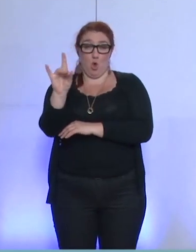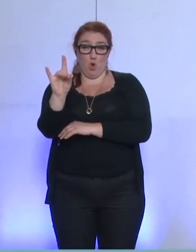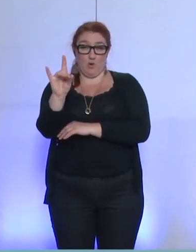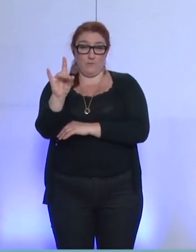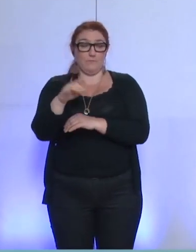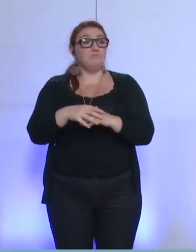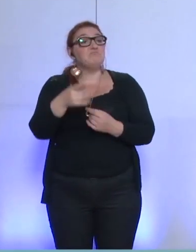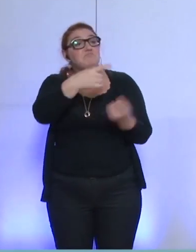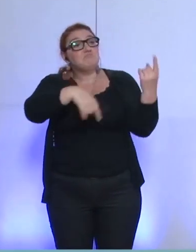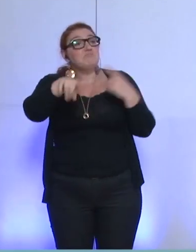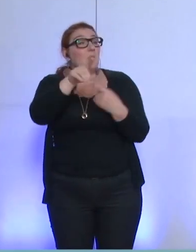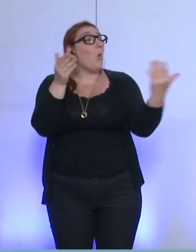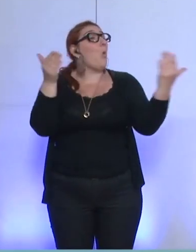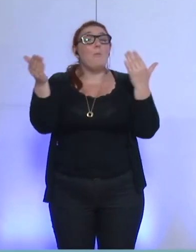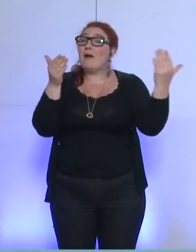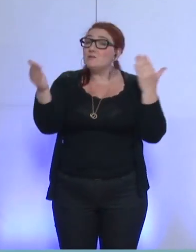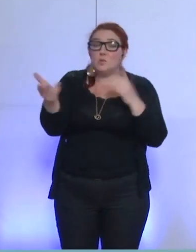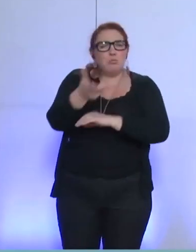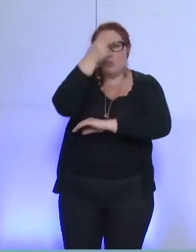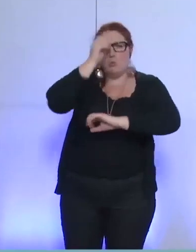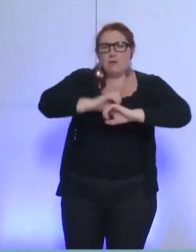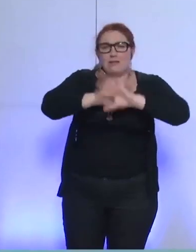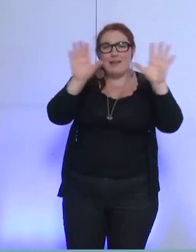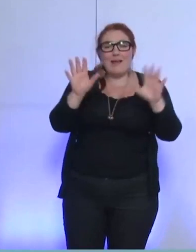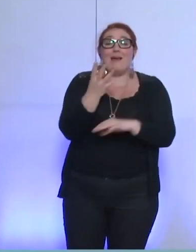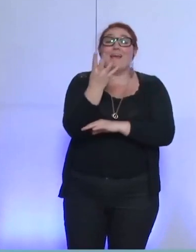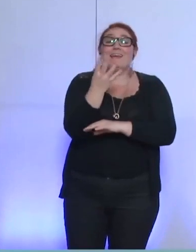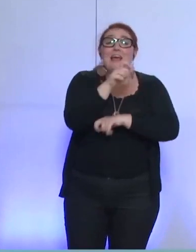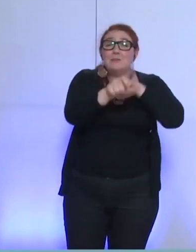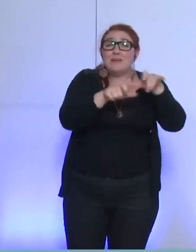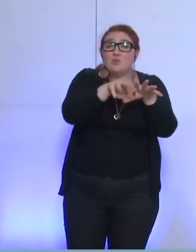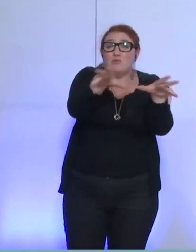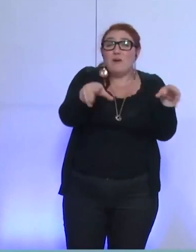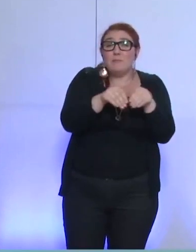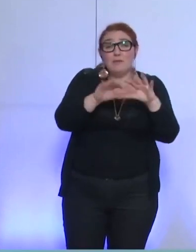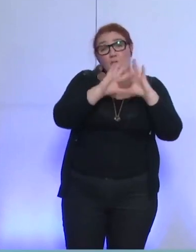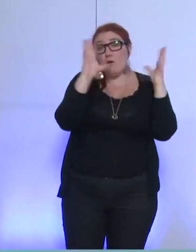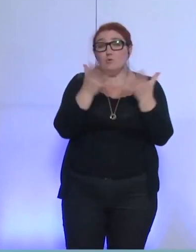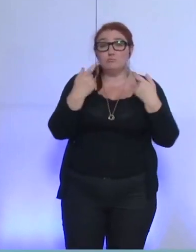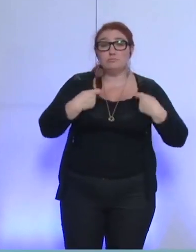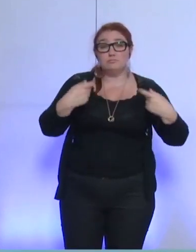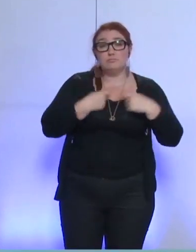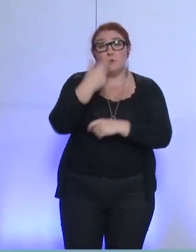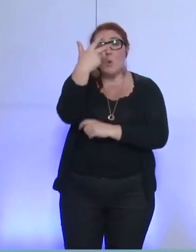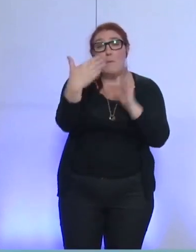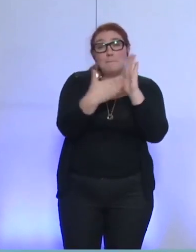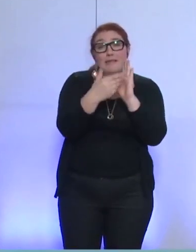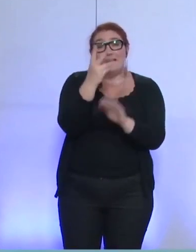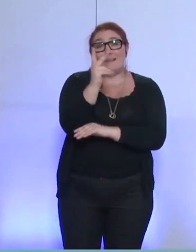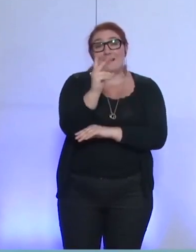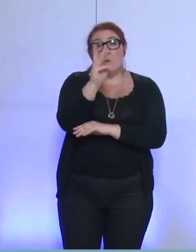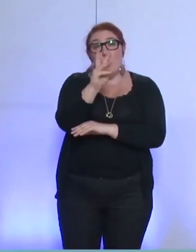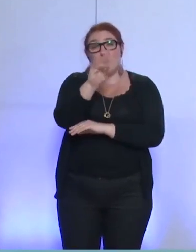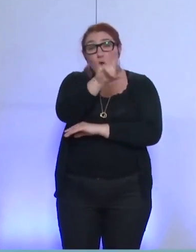chose, il faut savoir qu'un ménage moyen de 4 personnes, c'est environ, donc, 3 000 kilowattheures par an, c'est-à-dire que cette